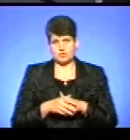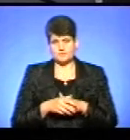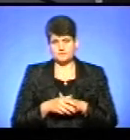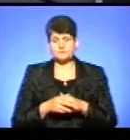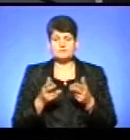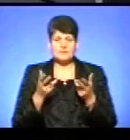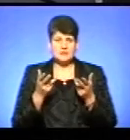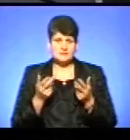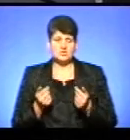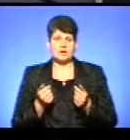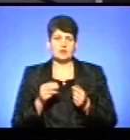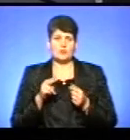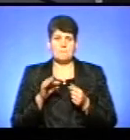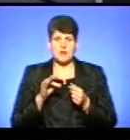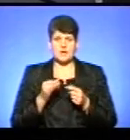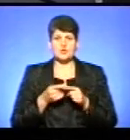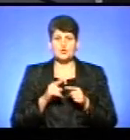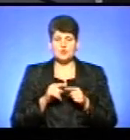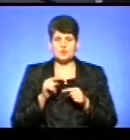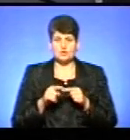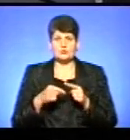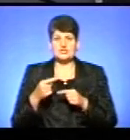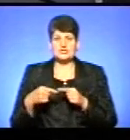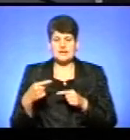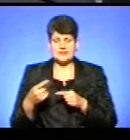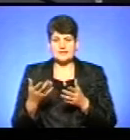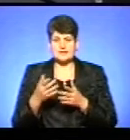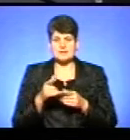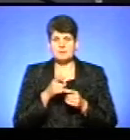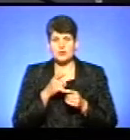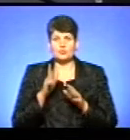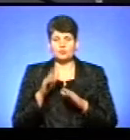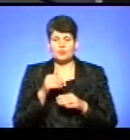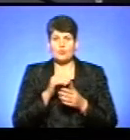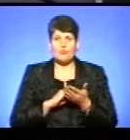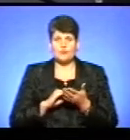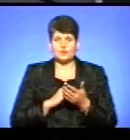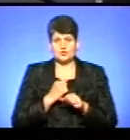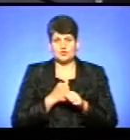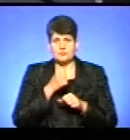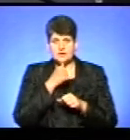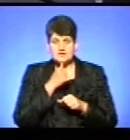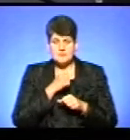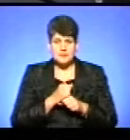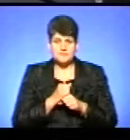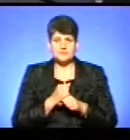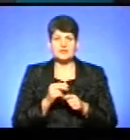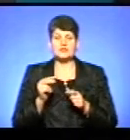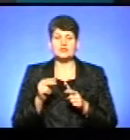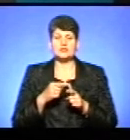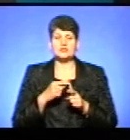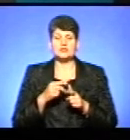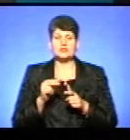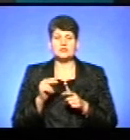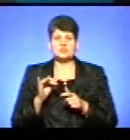Звичайно, при цьому через деякий період будуть повторні заміри проведені. Чи дотримуються всі